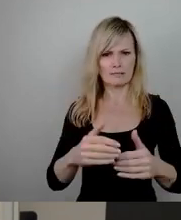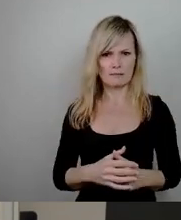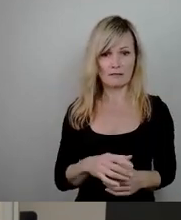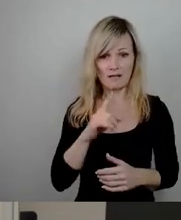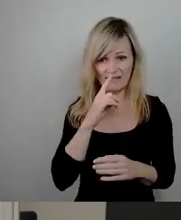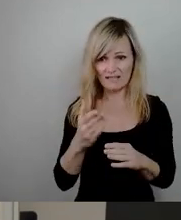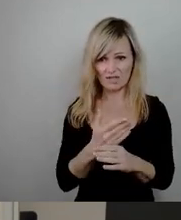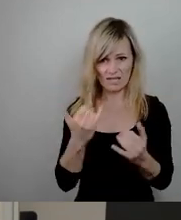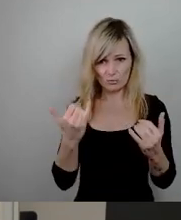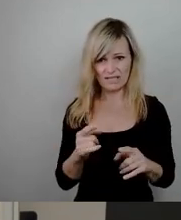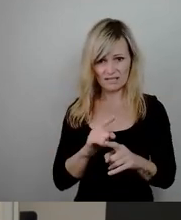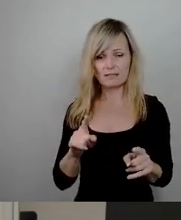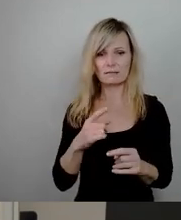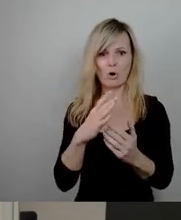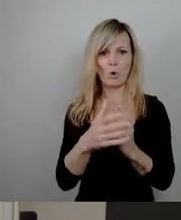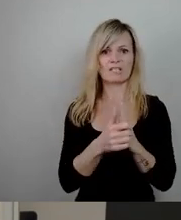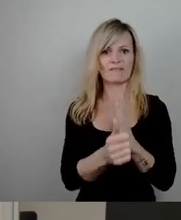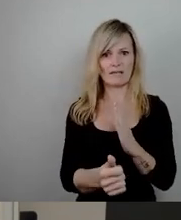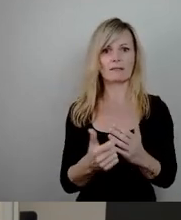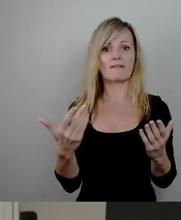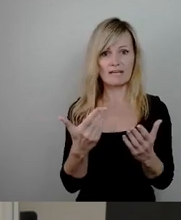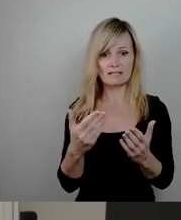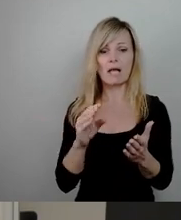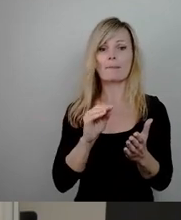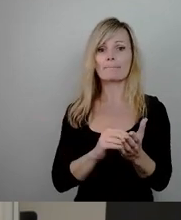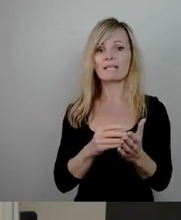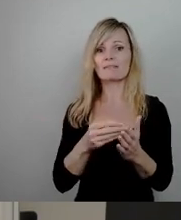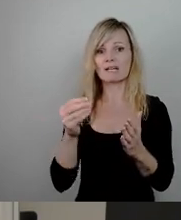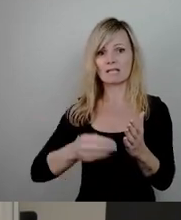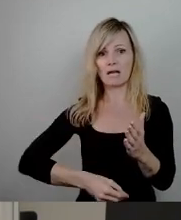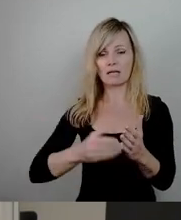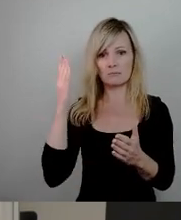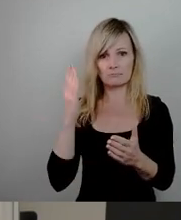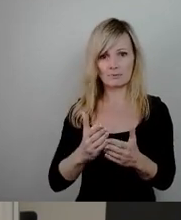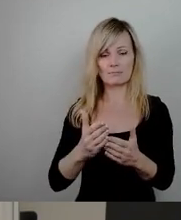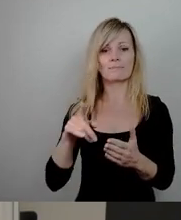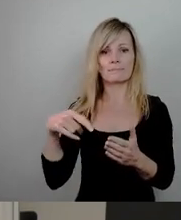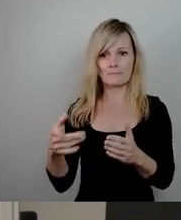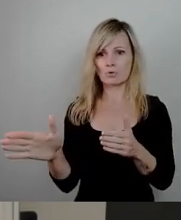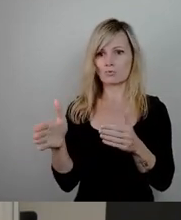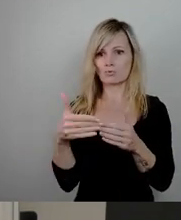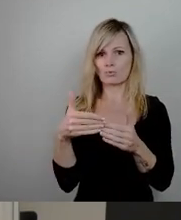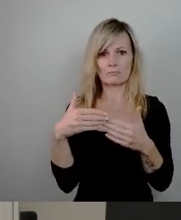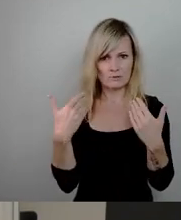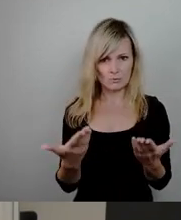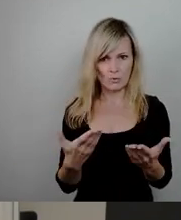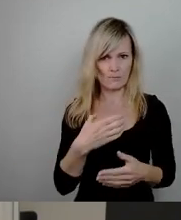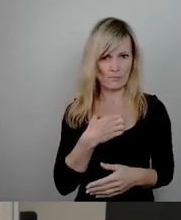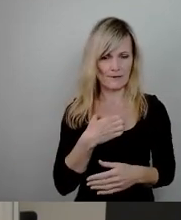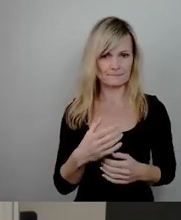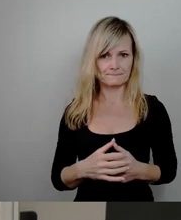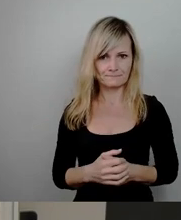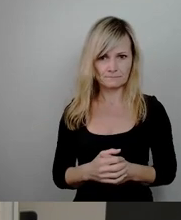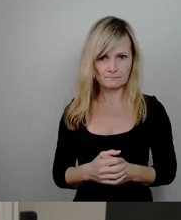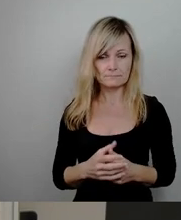Konsequenz heißt, Mietvertrag läuft aus, Bad ist zu. Das ist das Problem. Und deshalb, nachdem wir jetzt